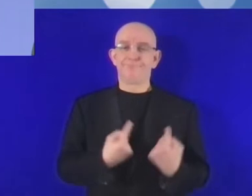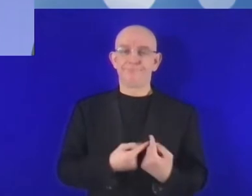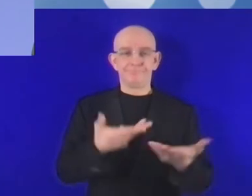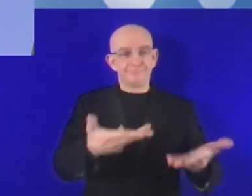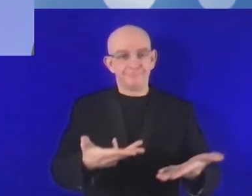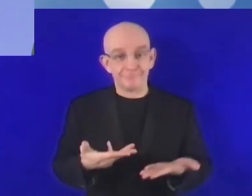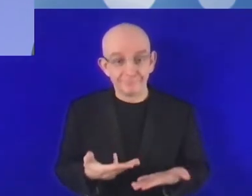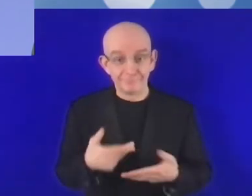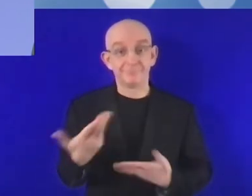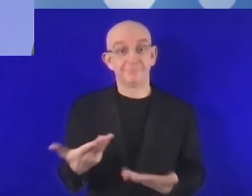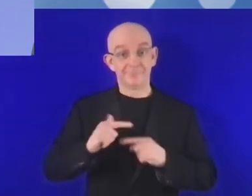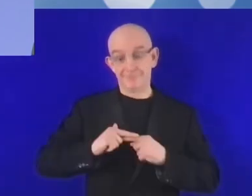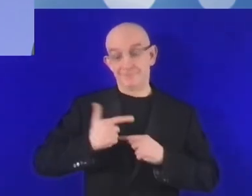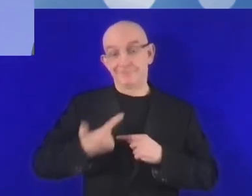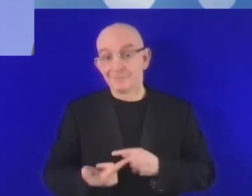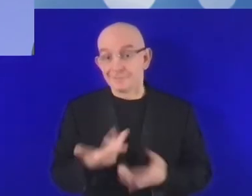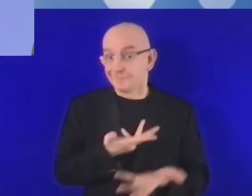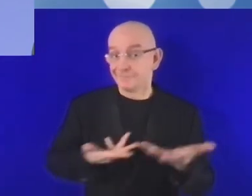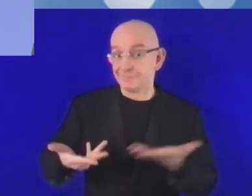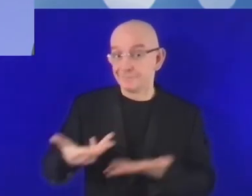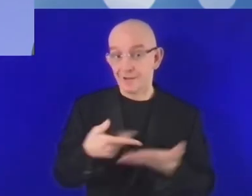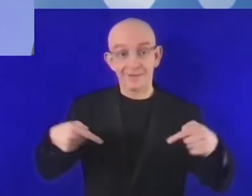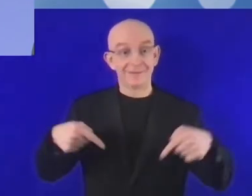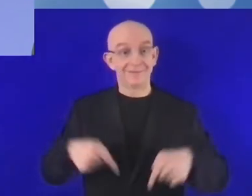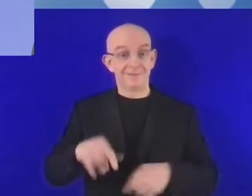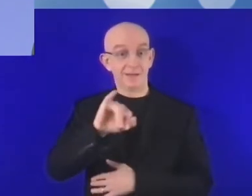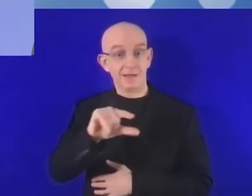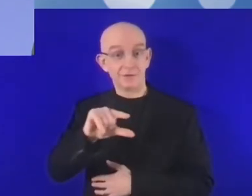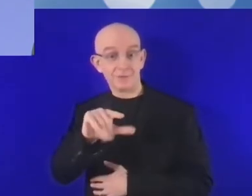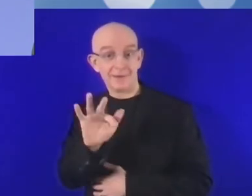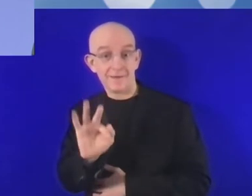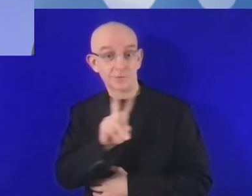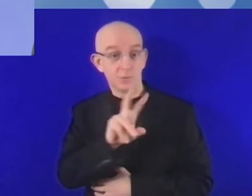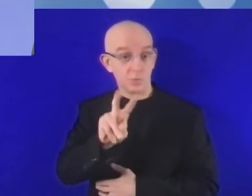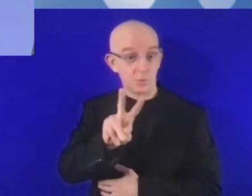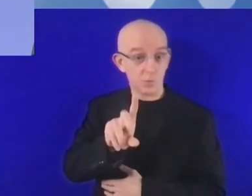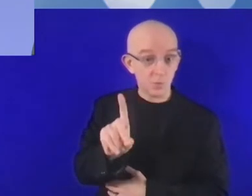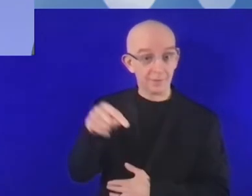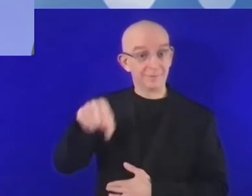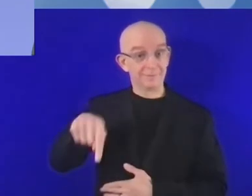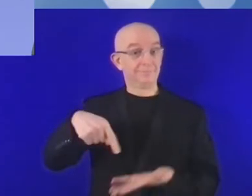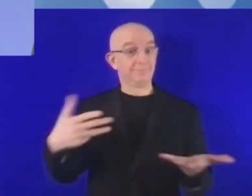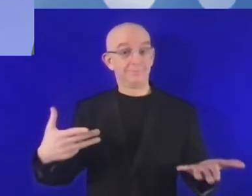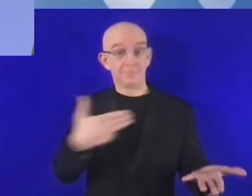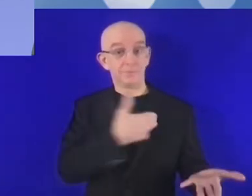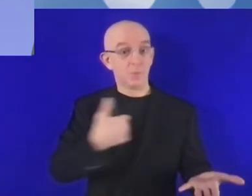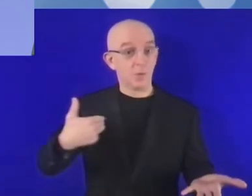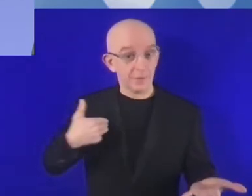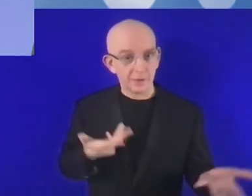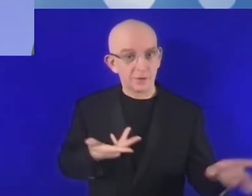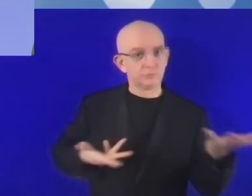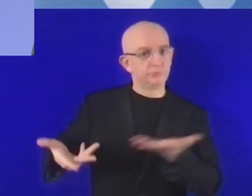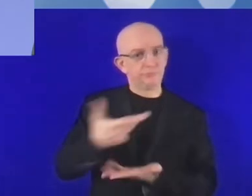to wysoki panel dotyczący inwestycji w rozwój